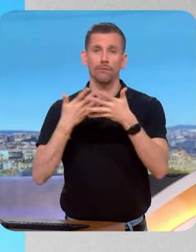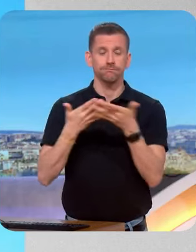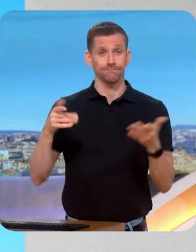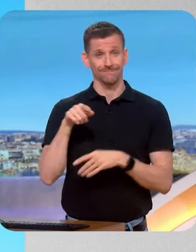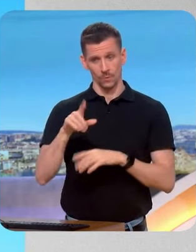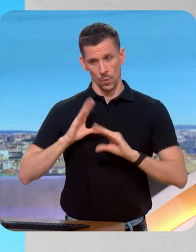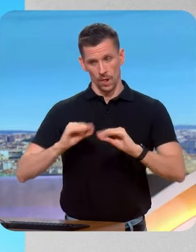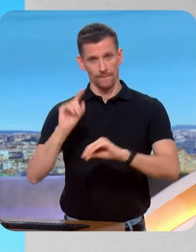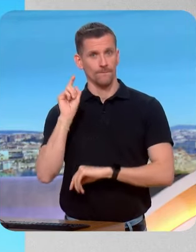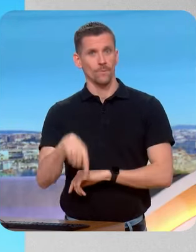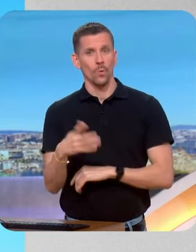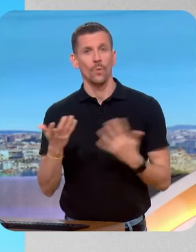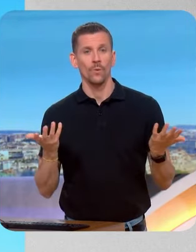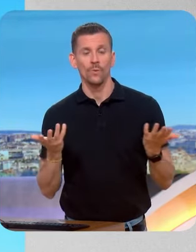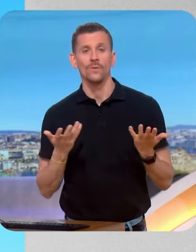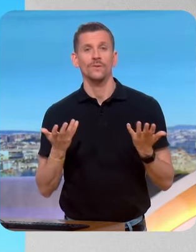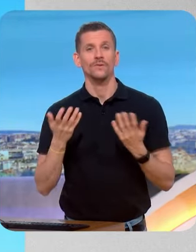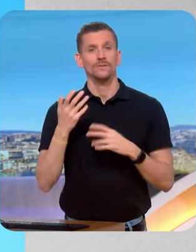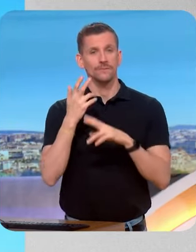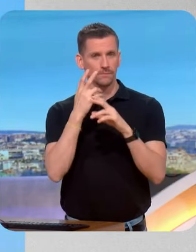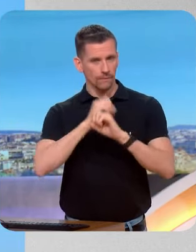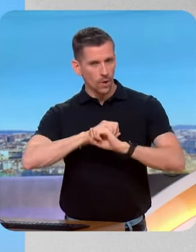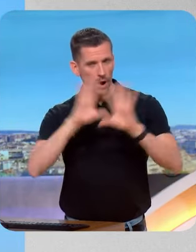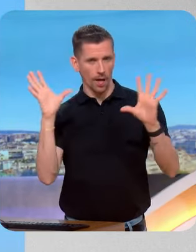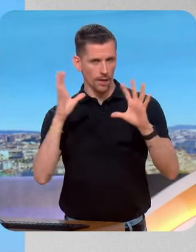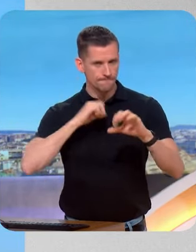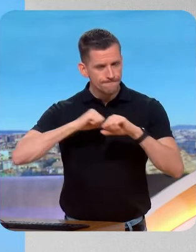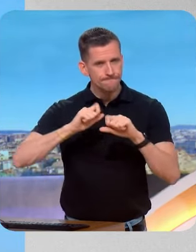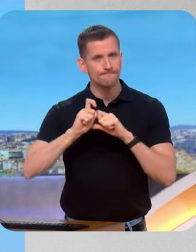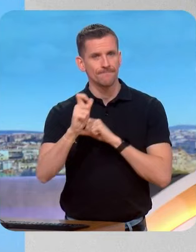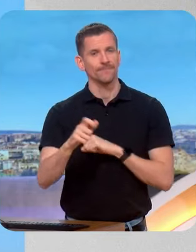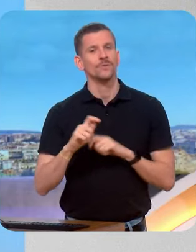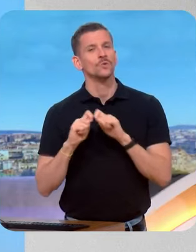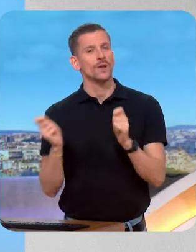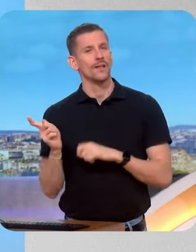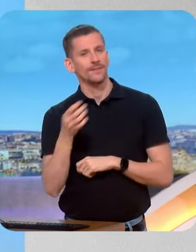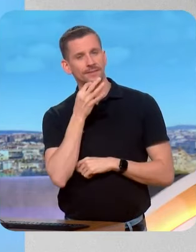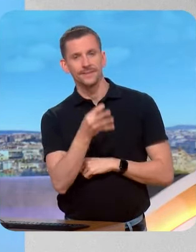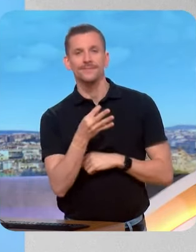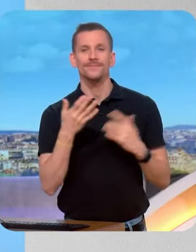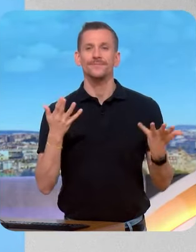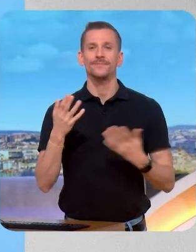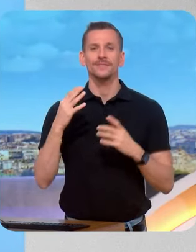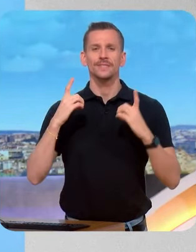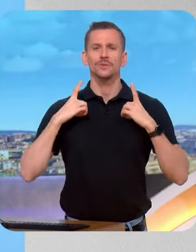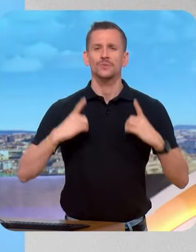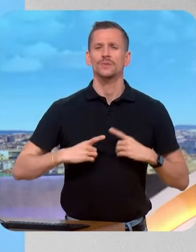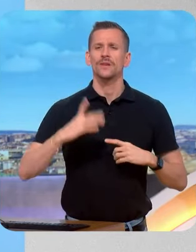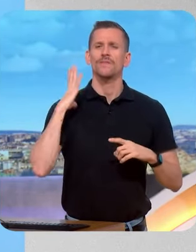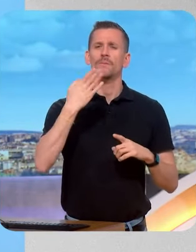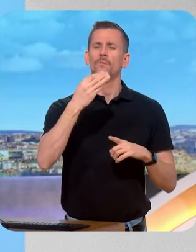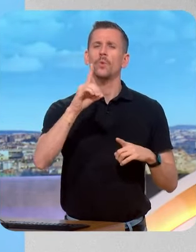et plus dans le commentaire. Dans le commentaire, vous avez présidé le groupe Modem lorsque vous étiez député. Vous souhaitez désormais que ce